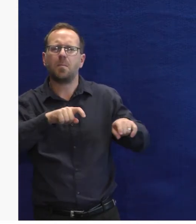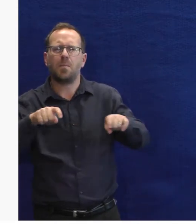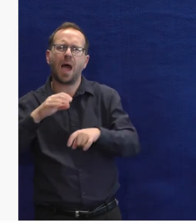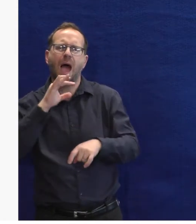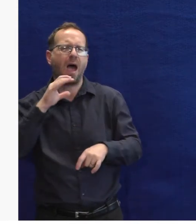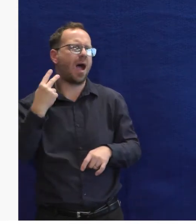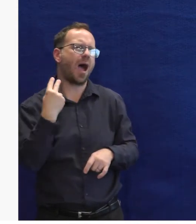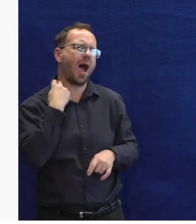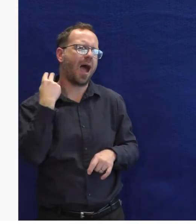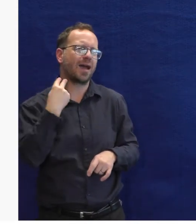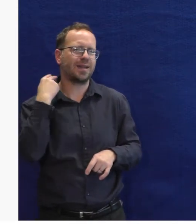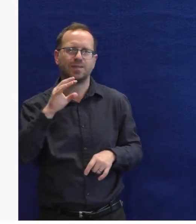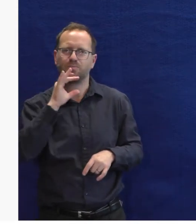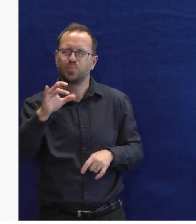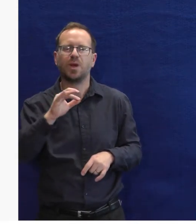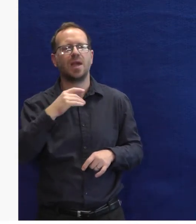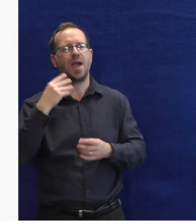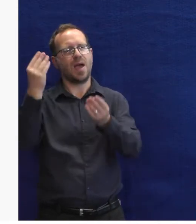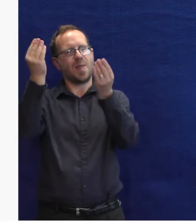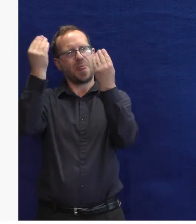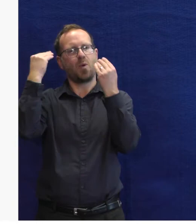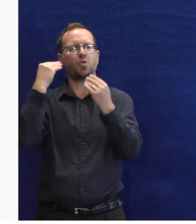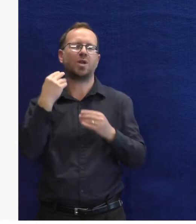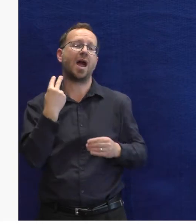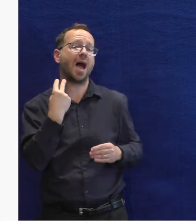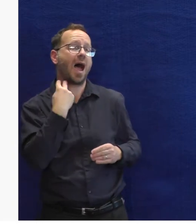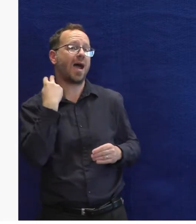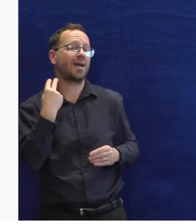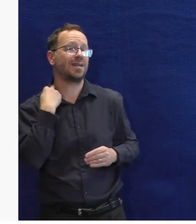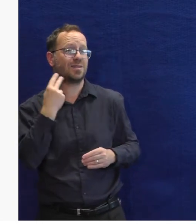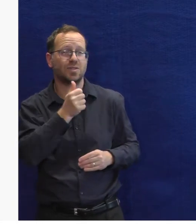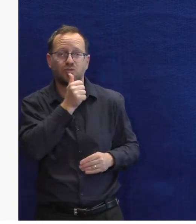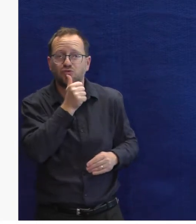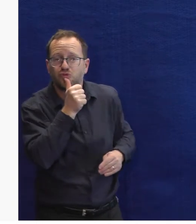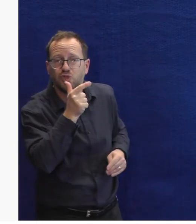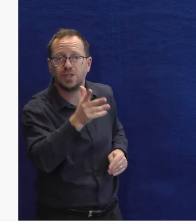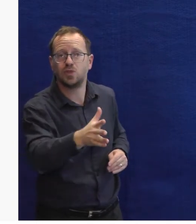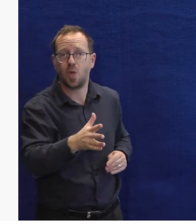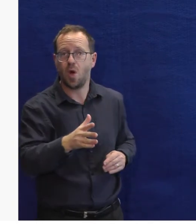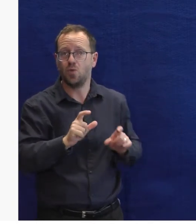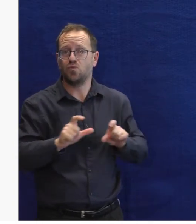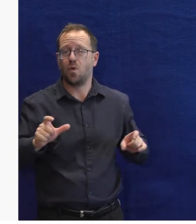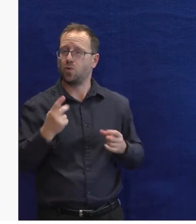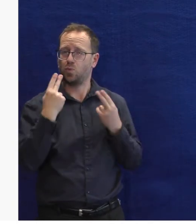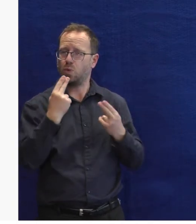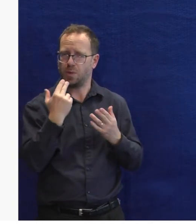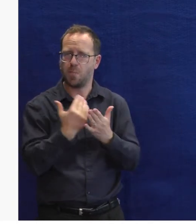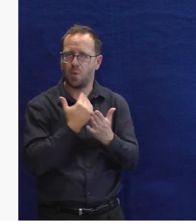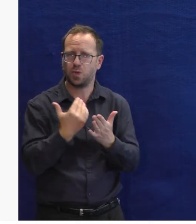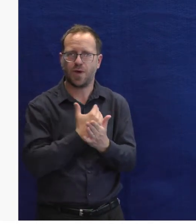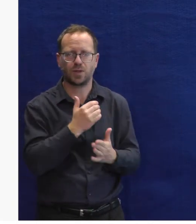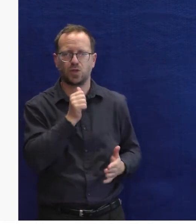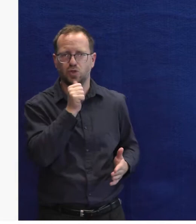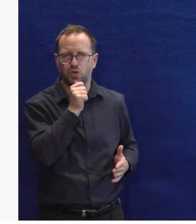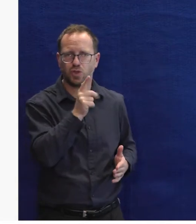říká play 94.6 a půjští si radio, takže se naučil číslo. To jsou přesně ty suboptimální řešení,